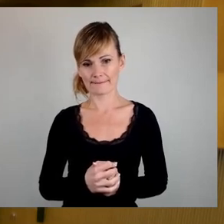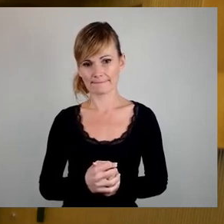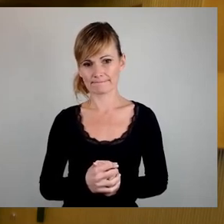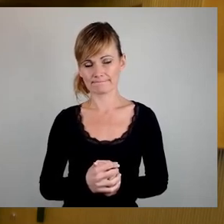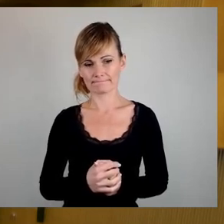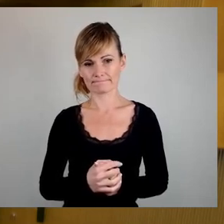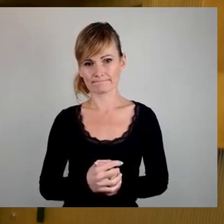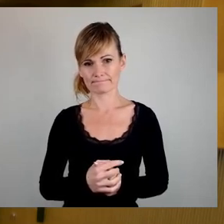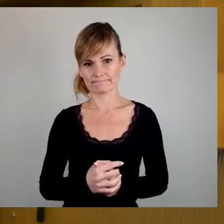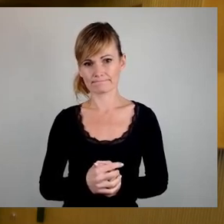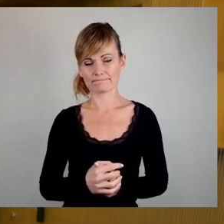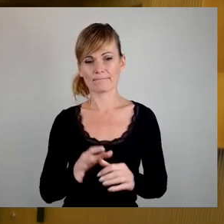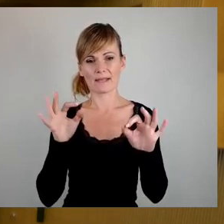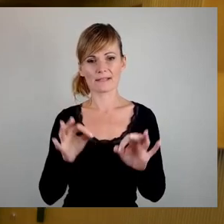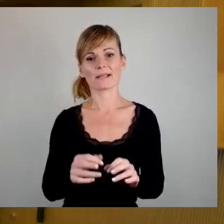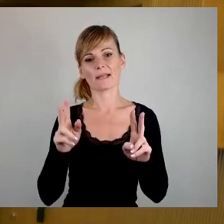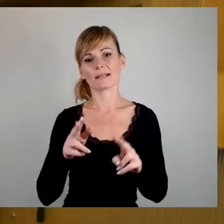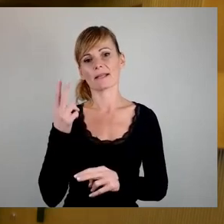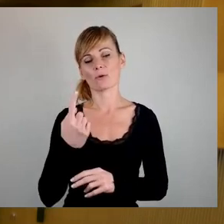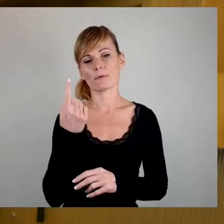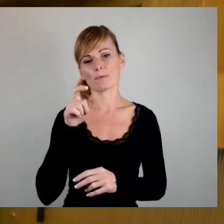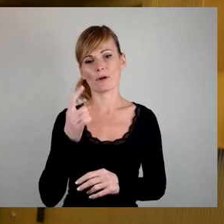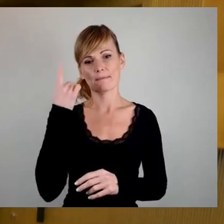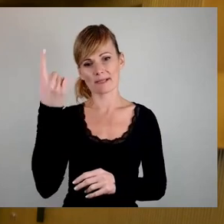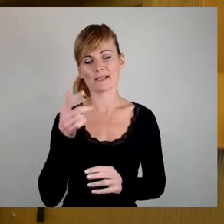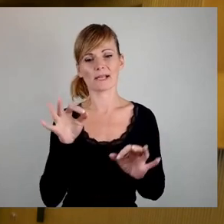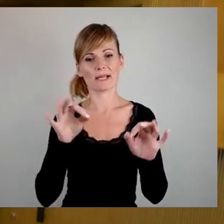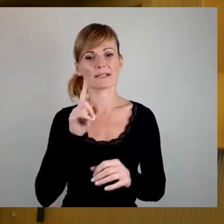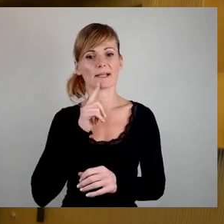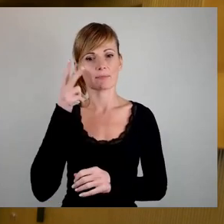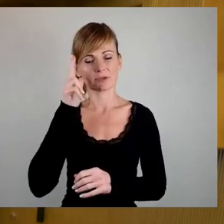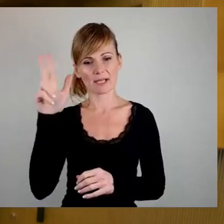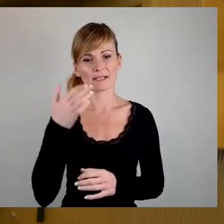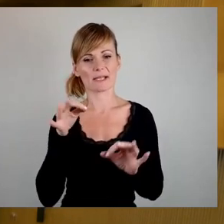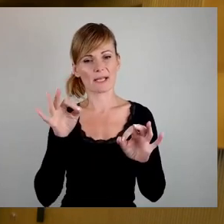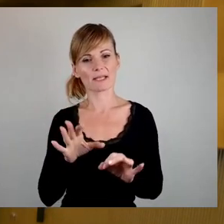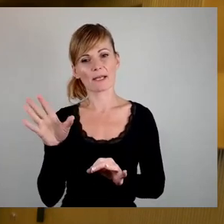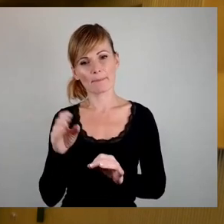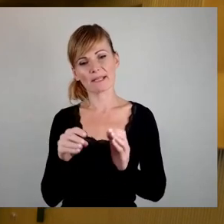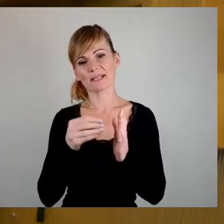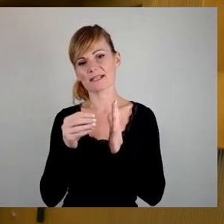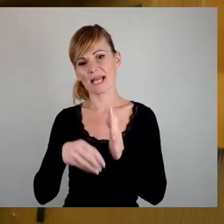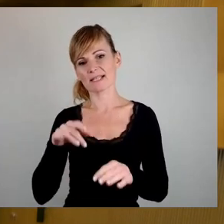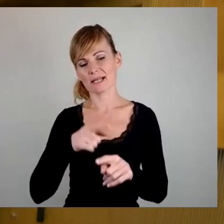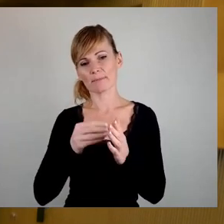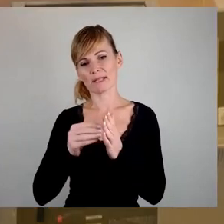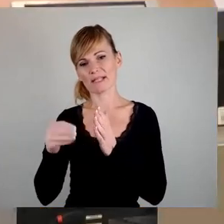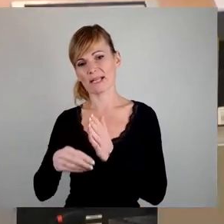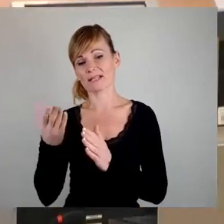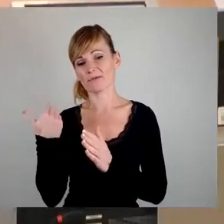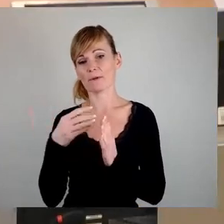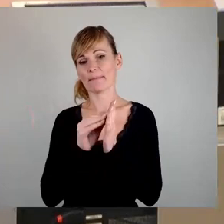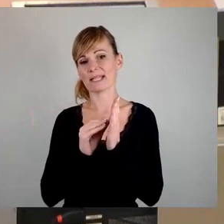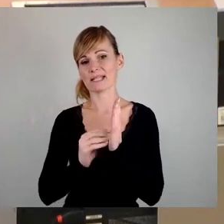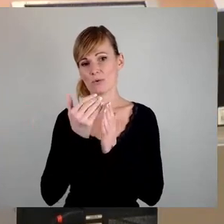Sehr geehrter Herr Oberbürgermeister, sehr geehrte Damen und Herren, sehr geehrte Mitzeichnerinnen und Mitzeichner der Petition. Es kommt nicht alle